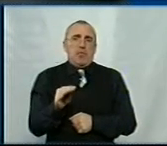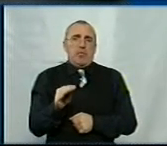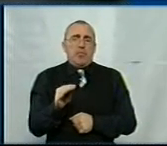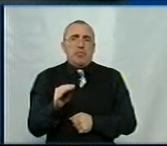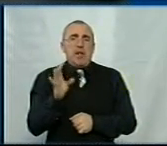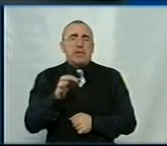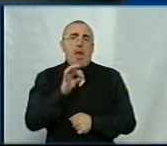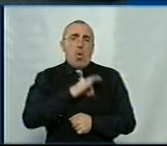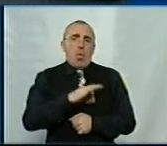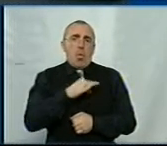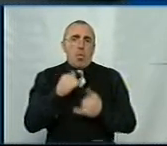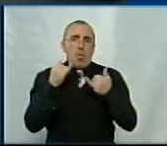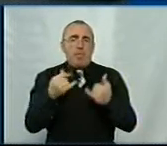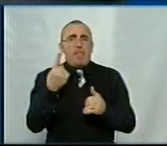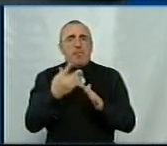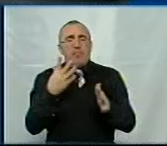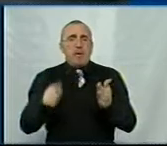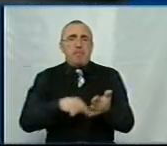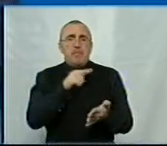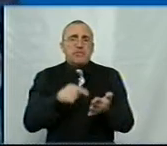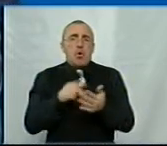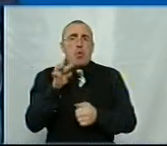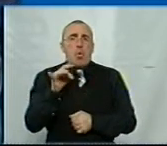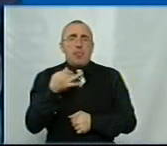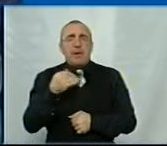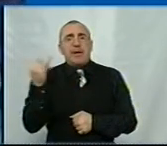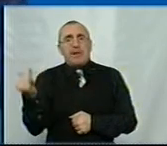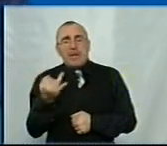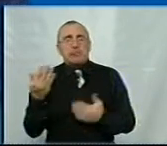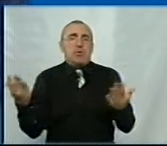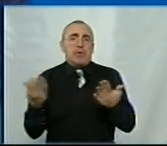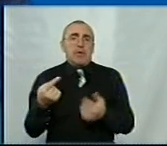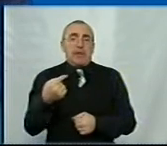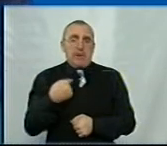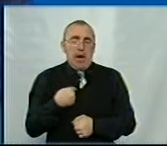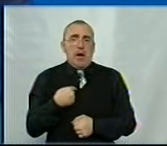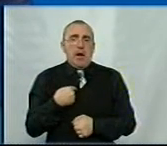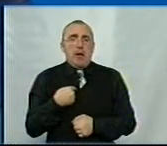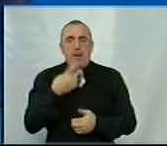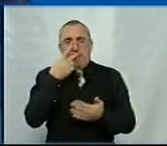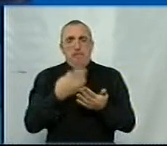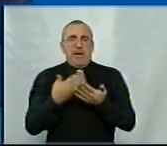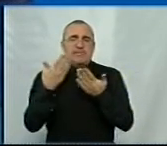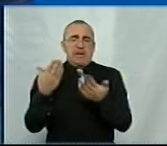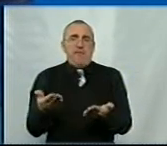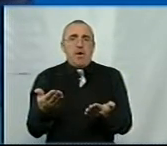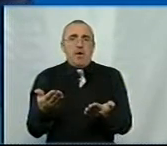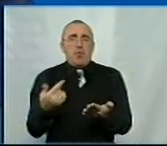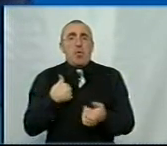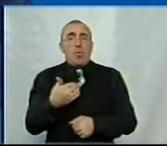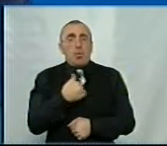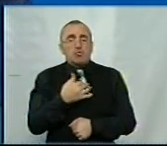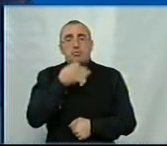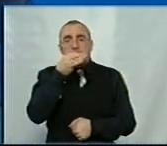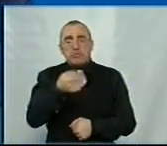на користь, перш за все, місту Кропивницькому, інтереси якого я представляю. Я хочу